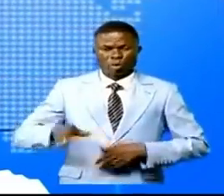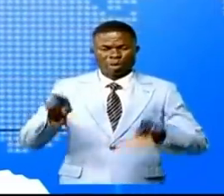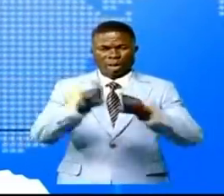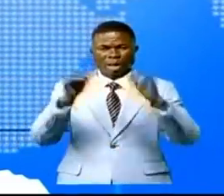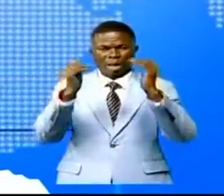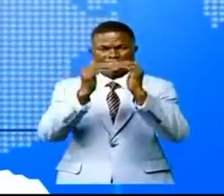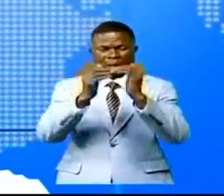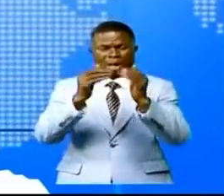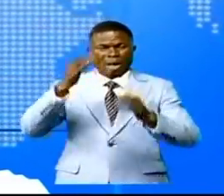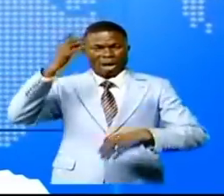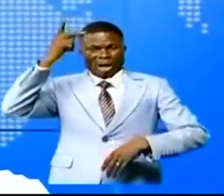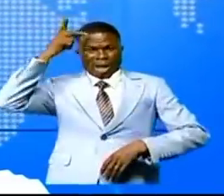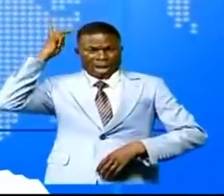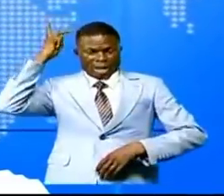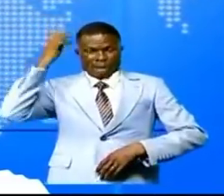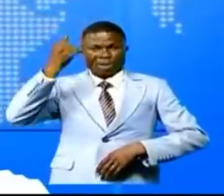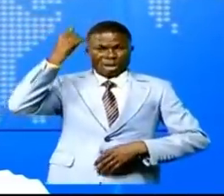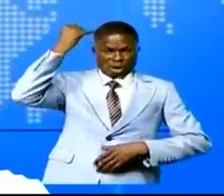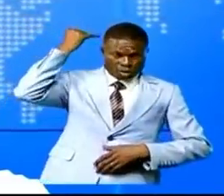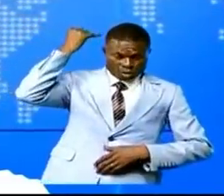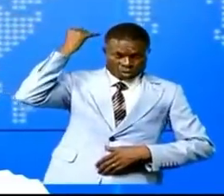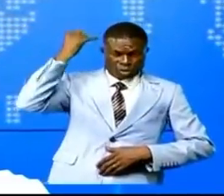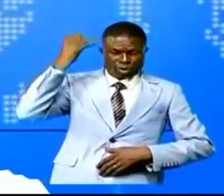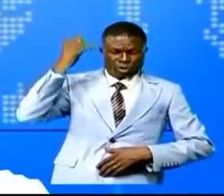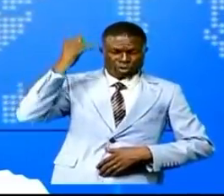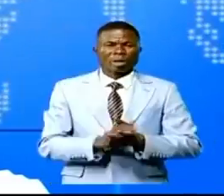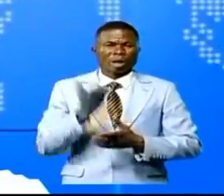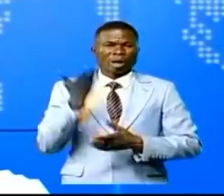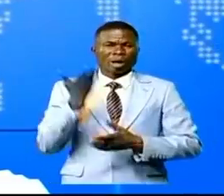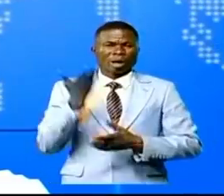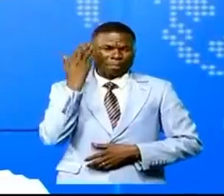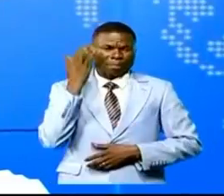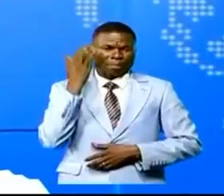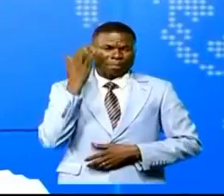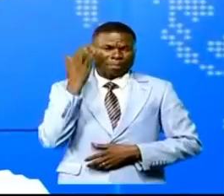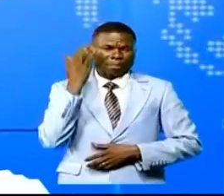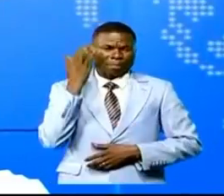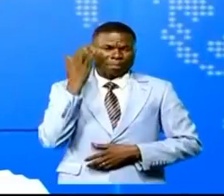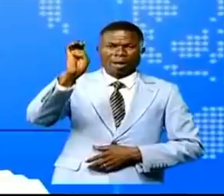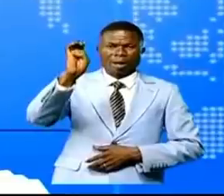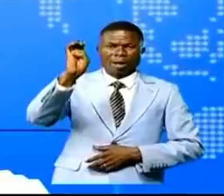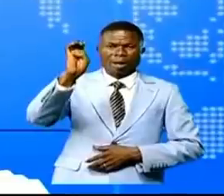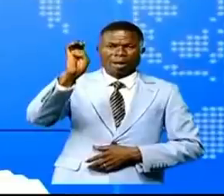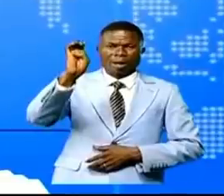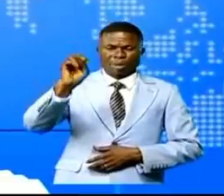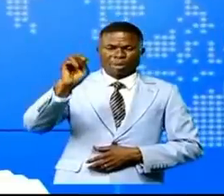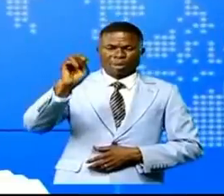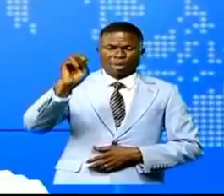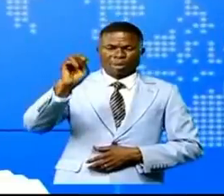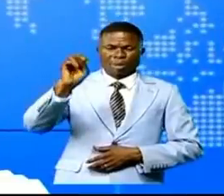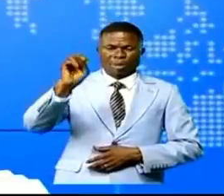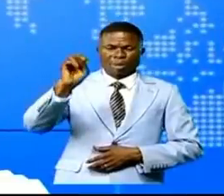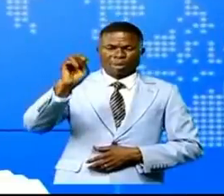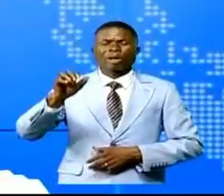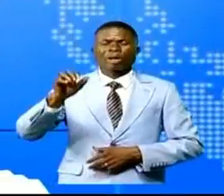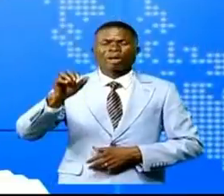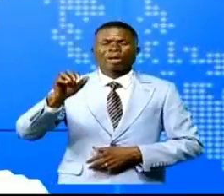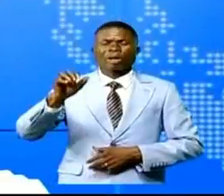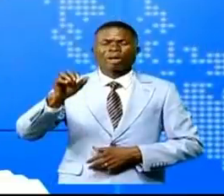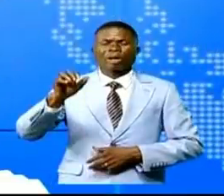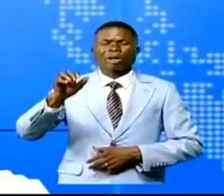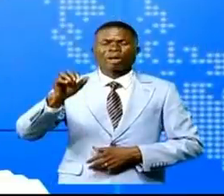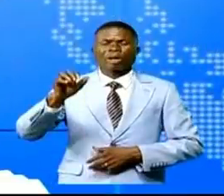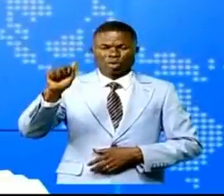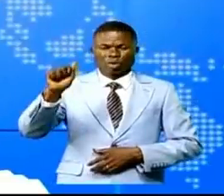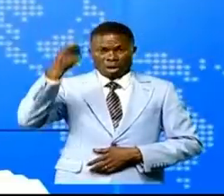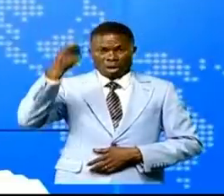grade de grand cordon, M. Benoît Luamba Bendou, premier président émérite de la Cour suprême